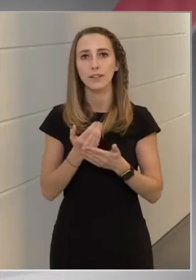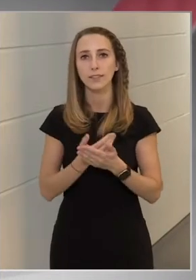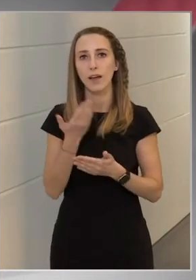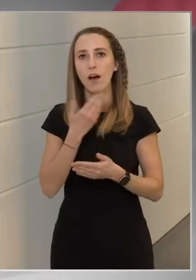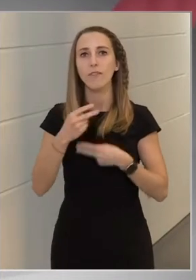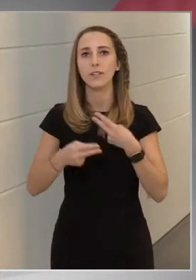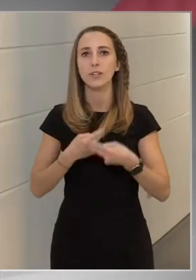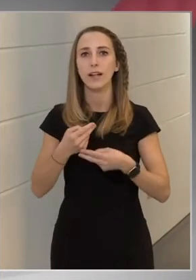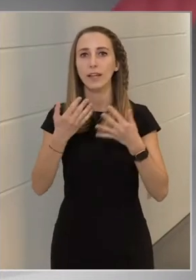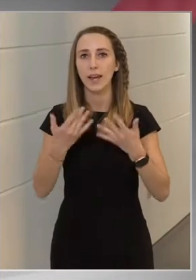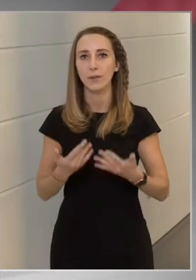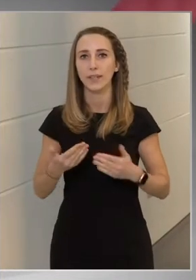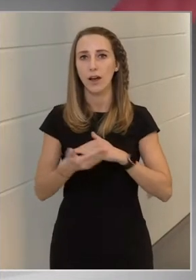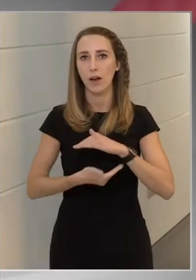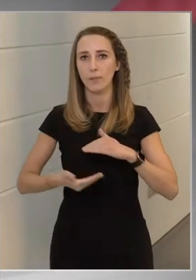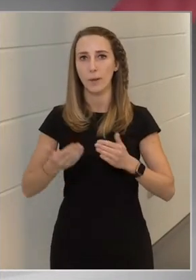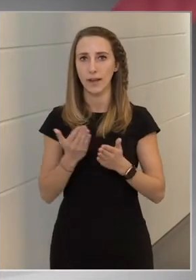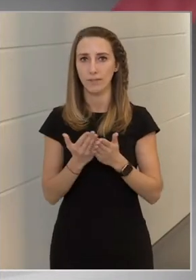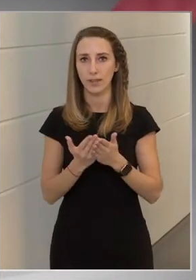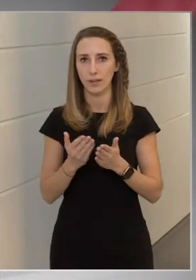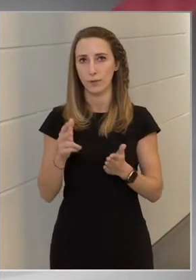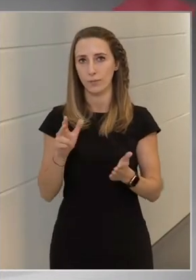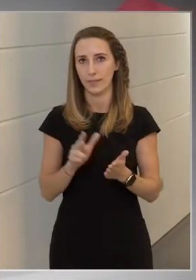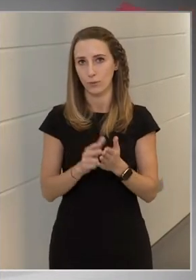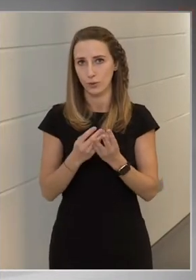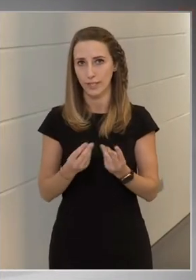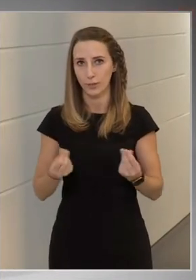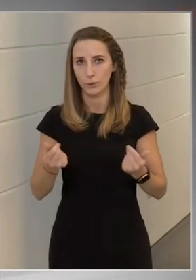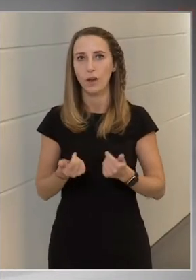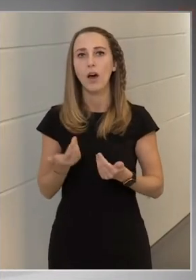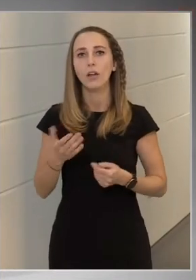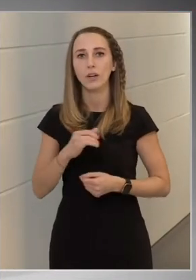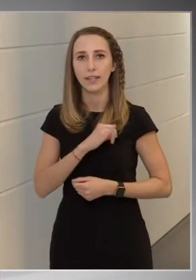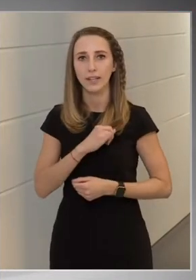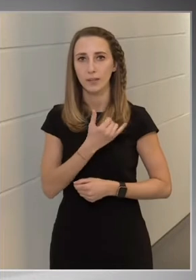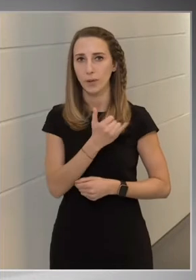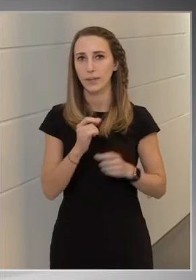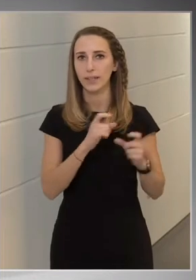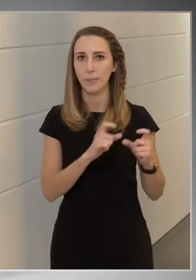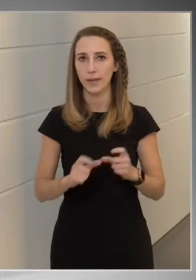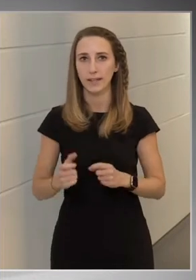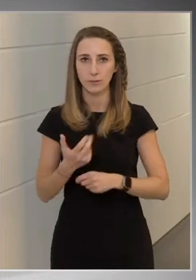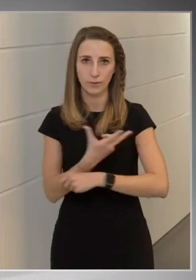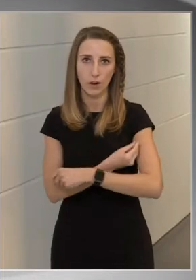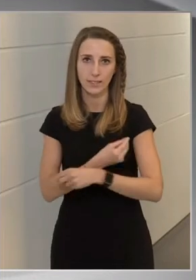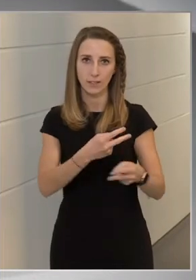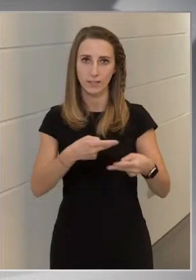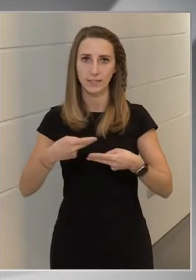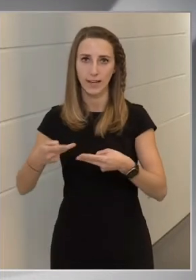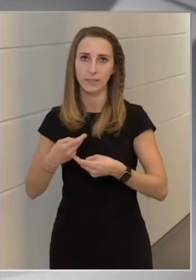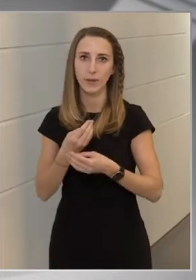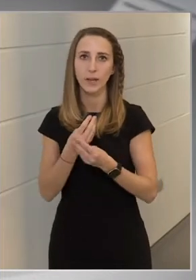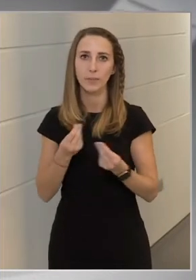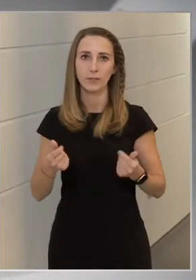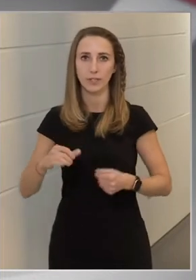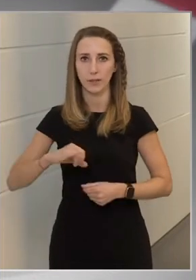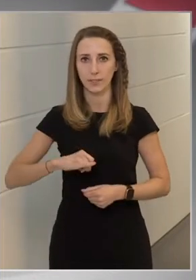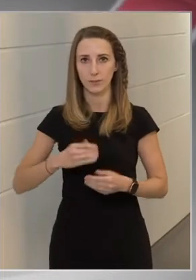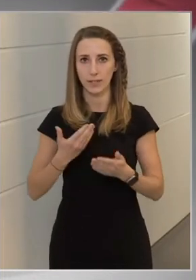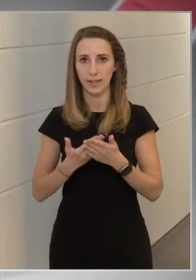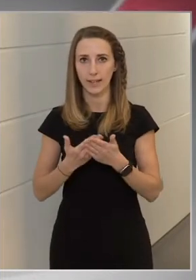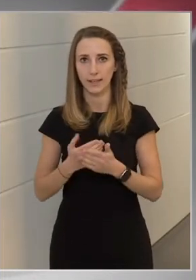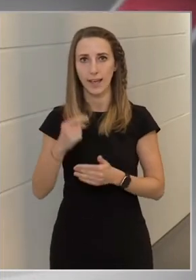vizsgálat eredménye alapján megfelelő minőségű. Annak érdekében, hogy minden beérkező vakcina szállítmány minősége biztosított legyen,